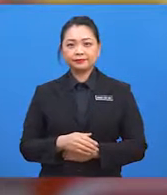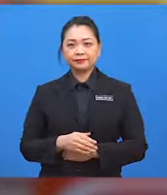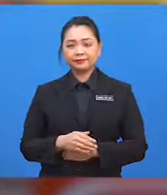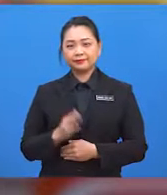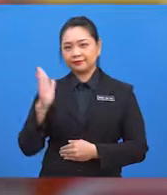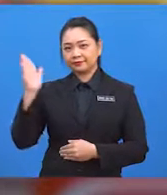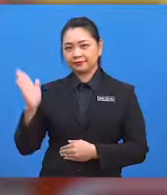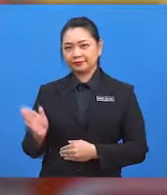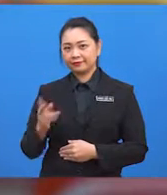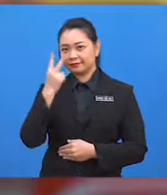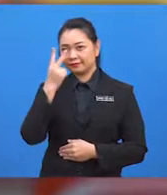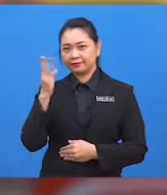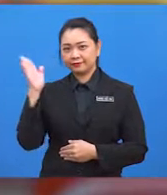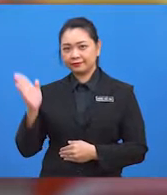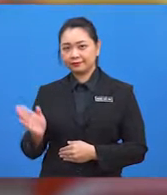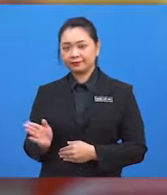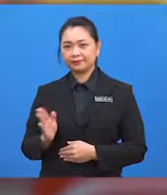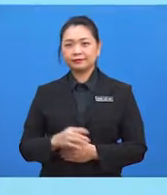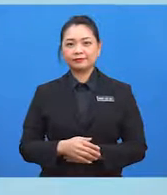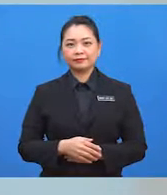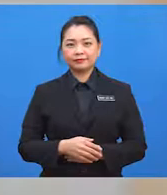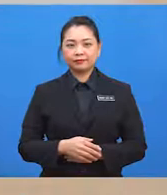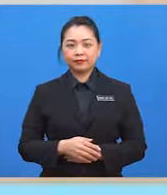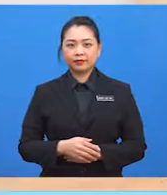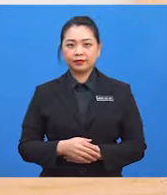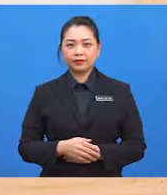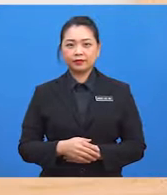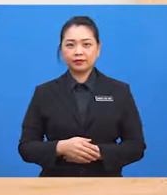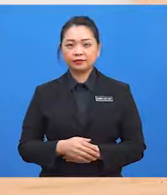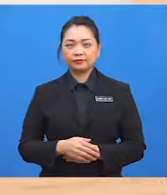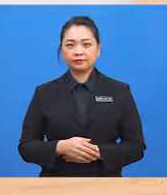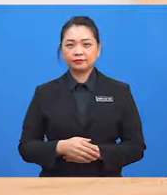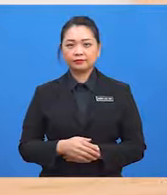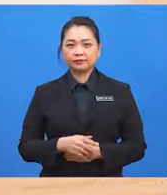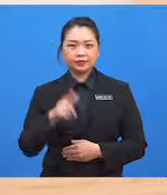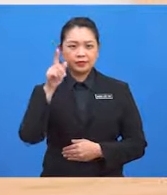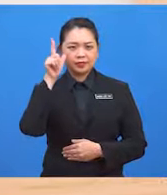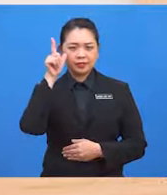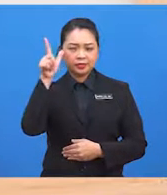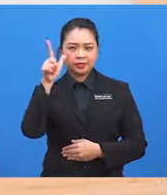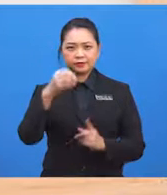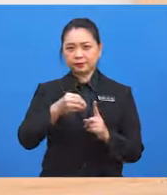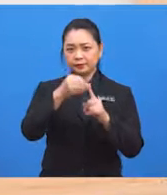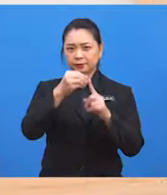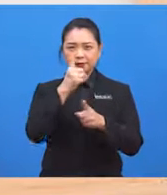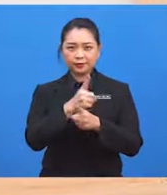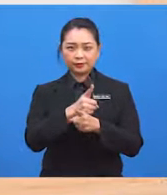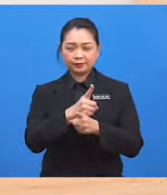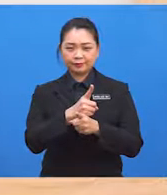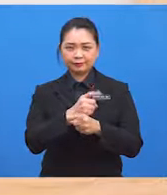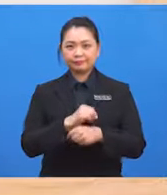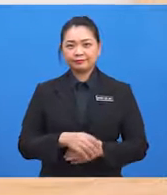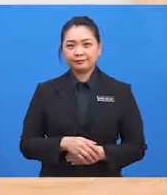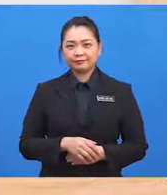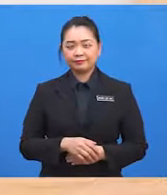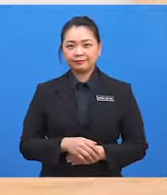rujuk jadual yang dipaparkan. Ia kelihatan istimewa, kan? Betul?